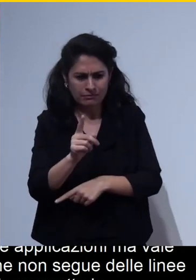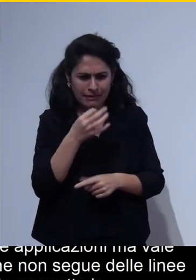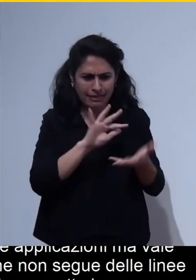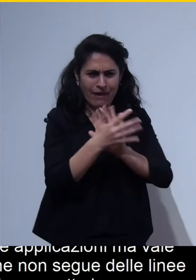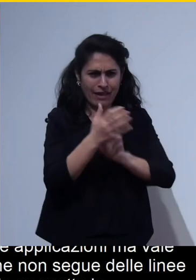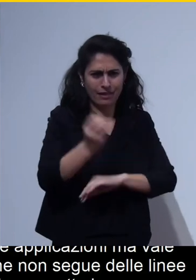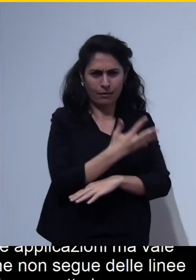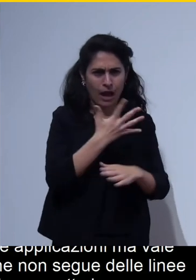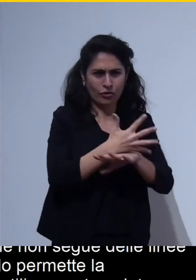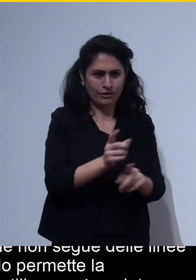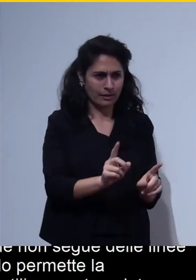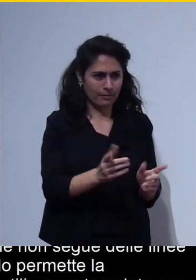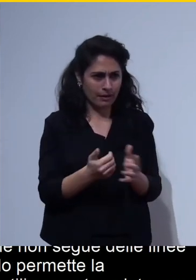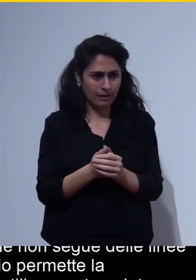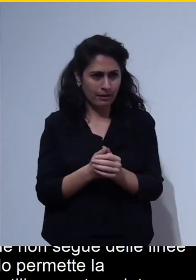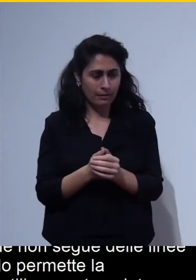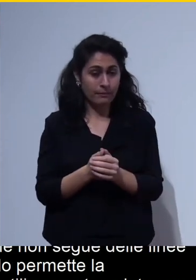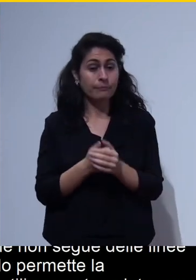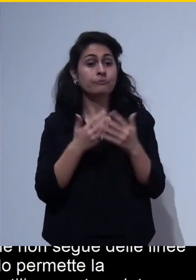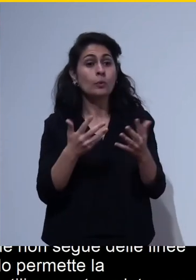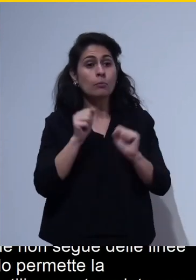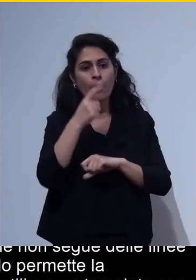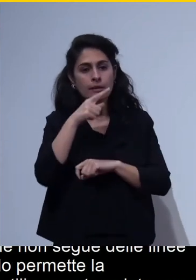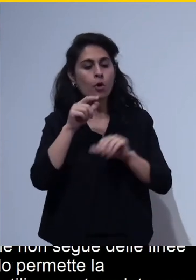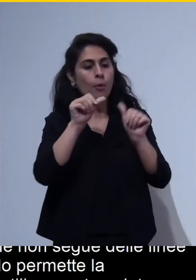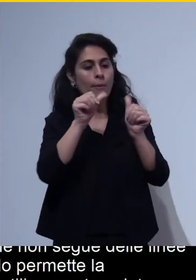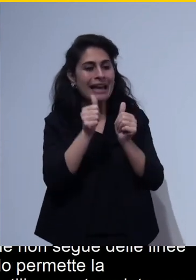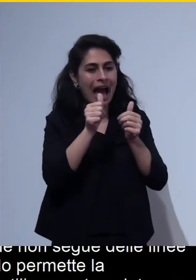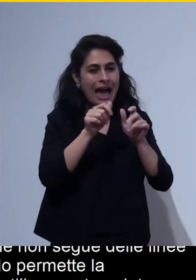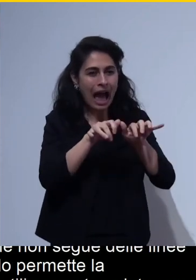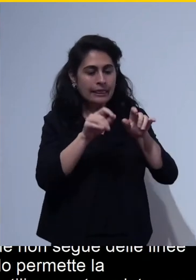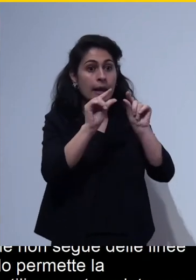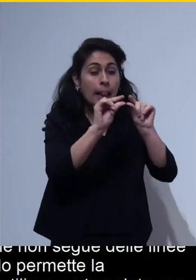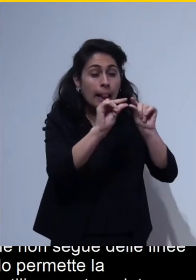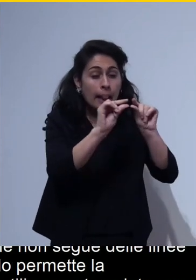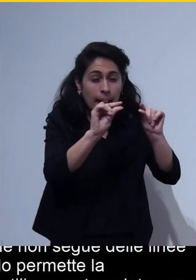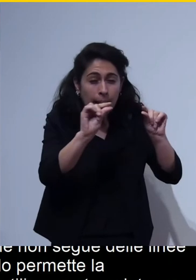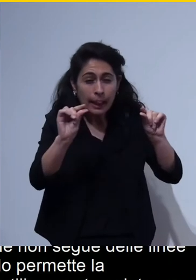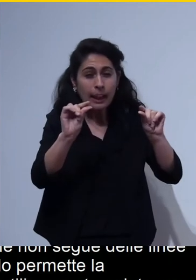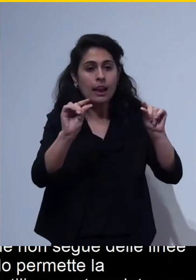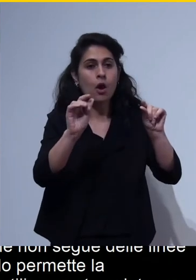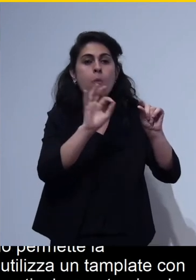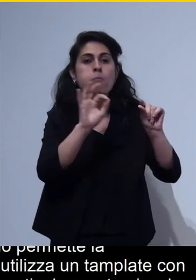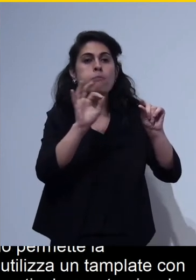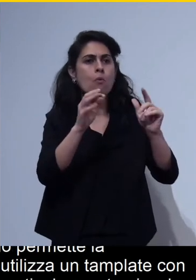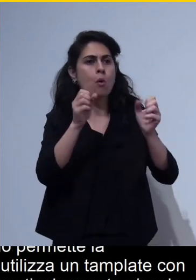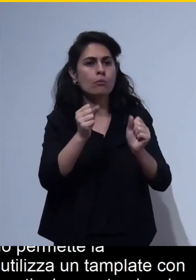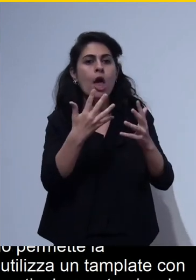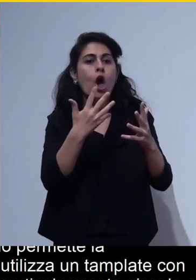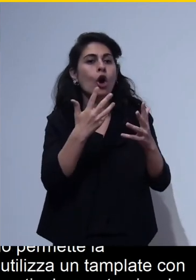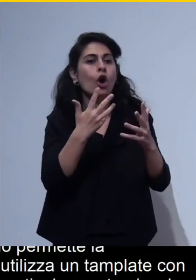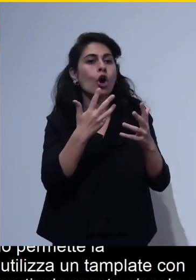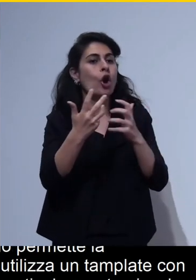'impaginazione o con una grandezza del carattere particolarmente piccola o con un contrasto difficile